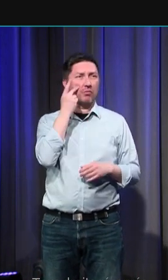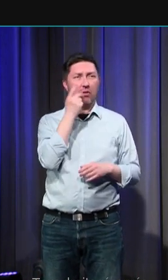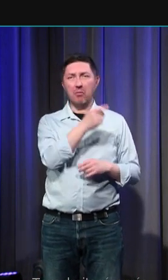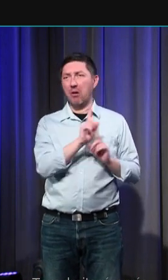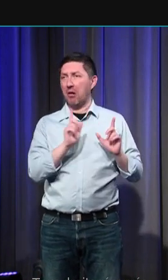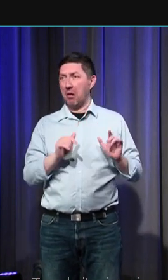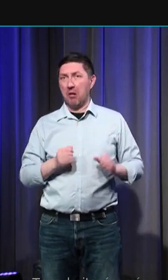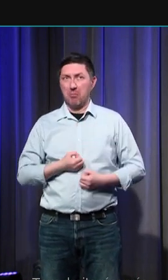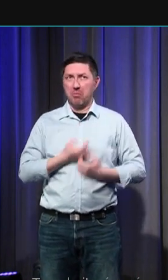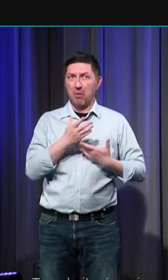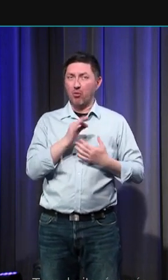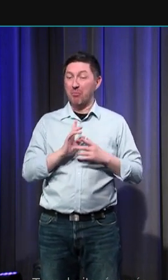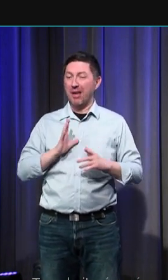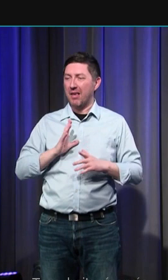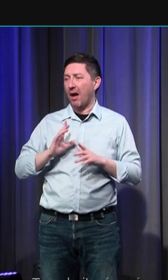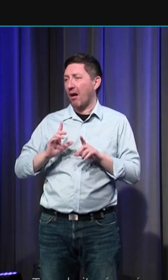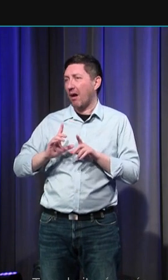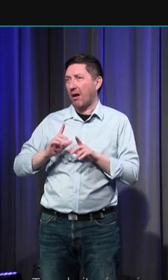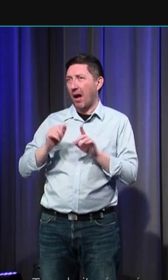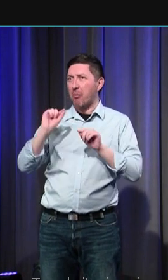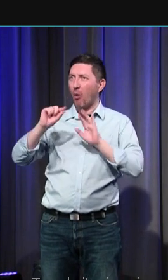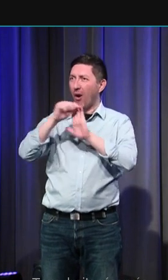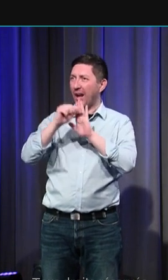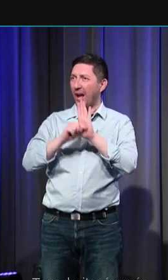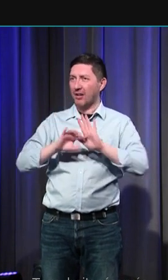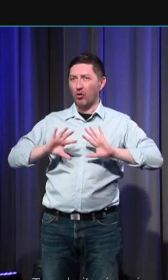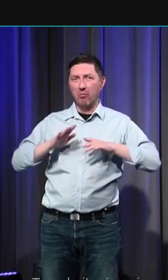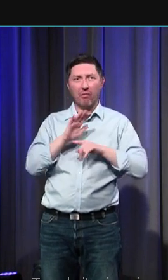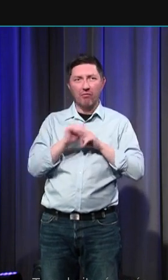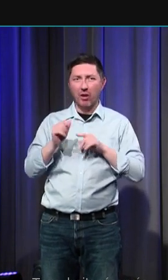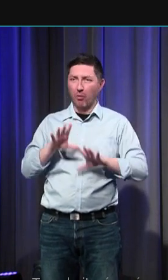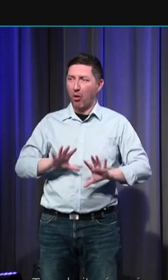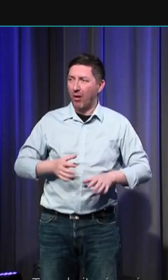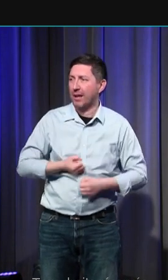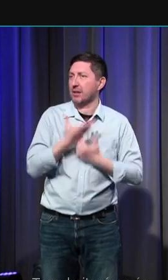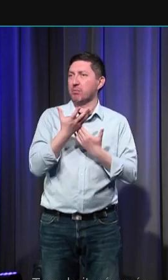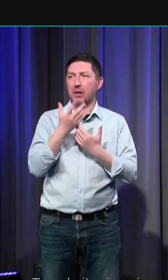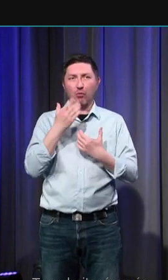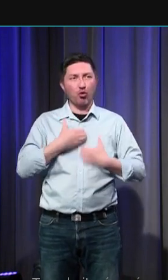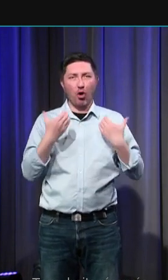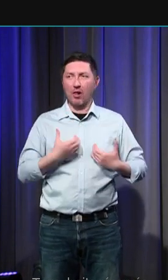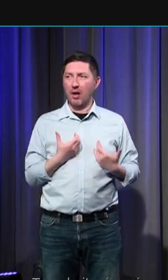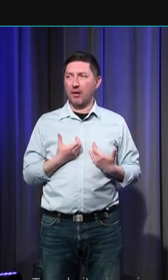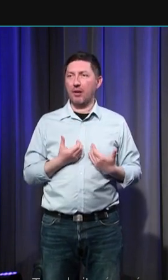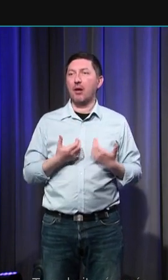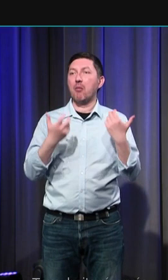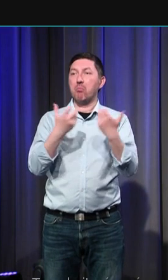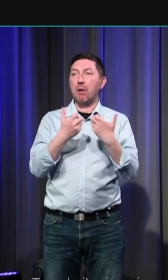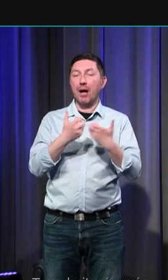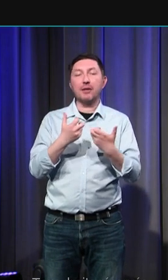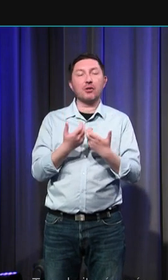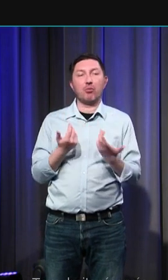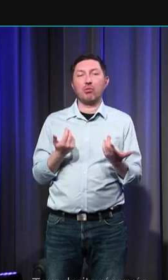il y a une forme de ritualisation de l'émeute qui procède par inversion des cérémonies de liesse